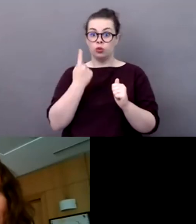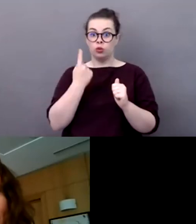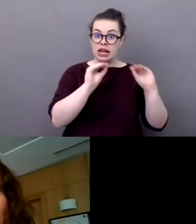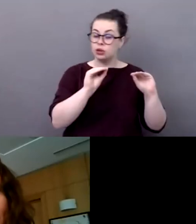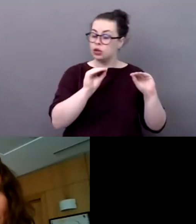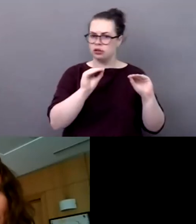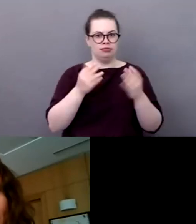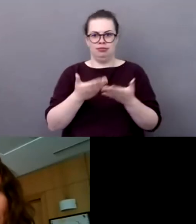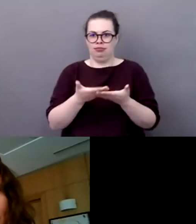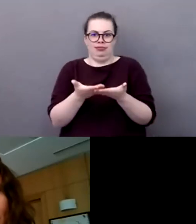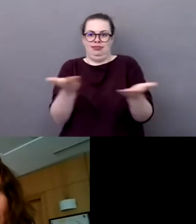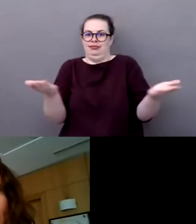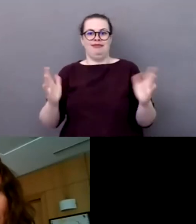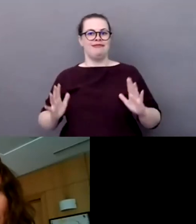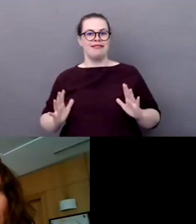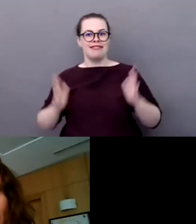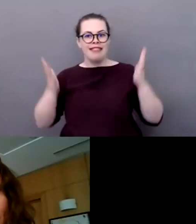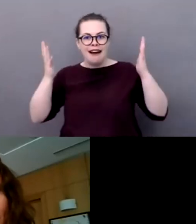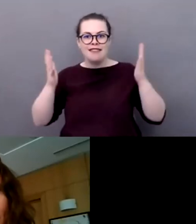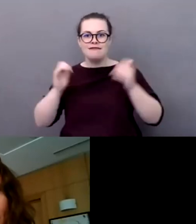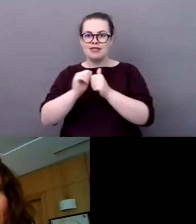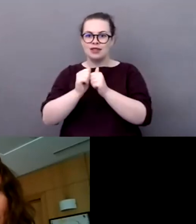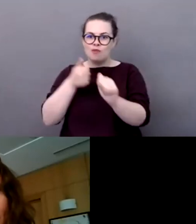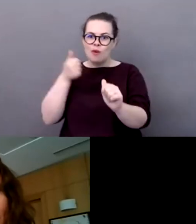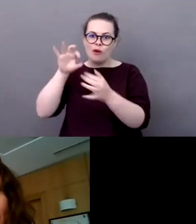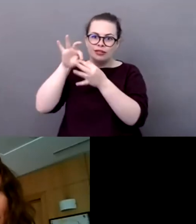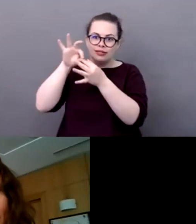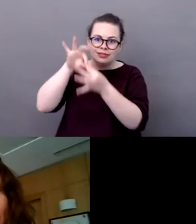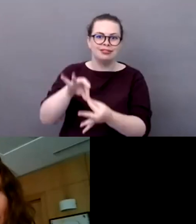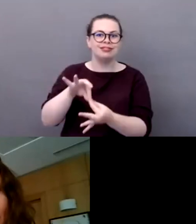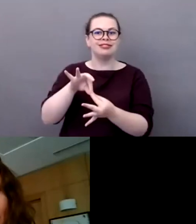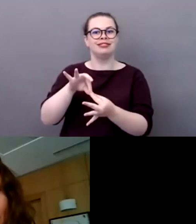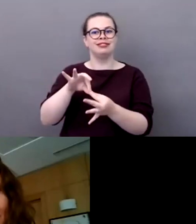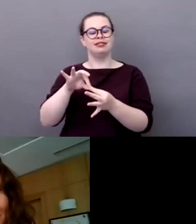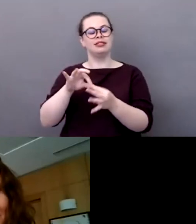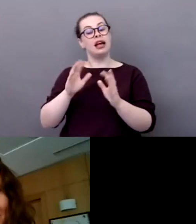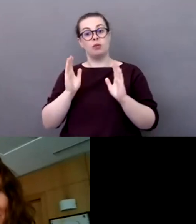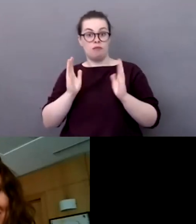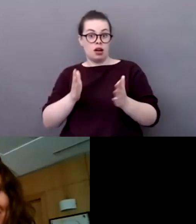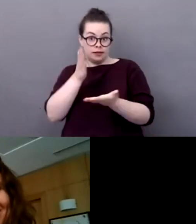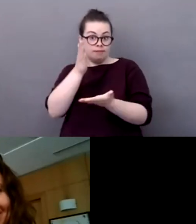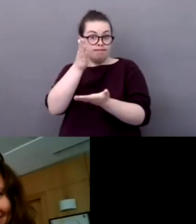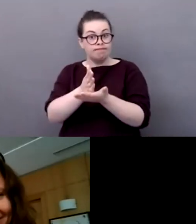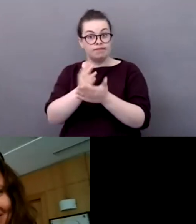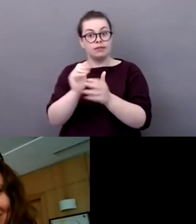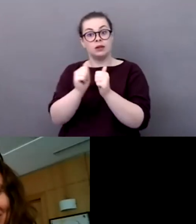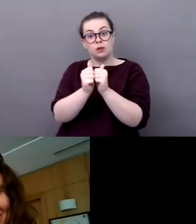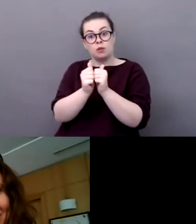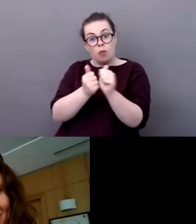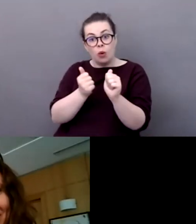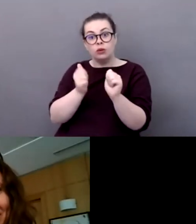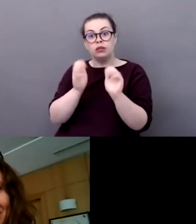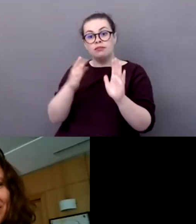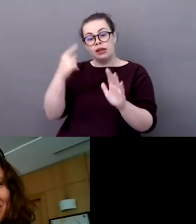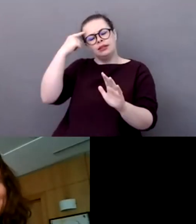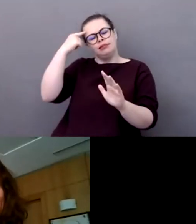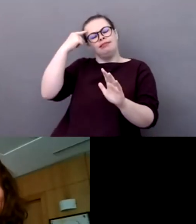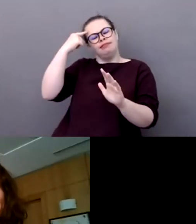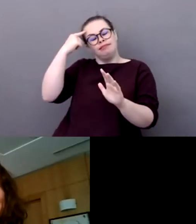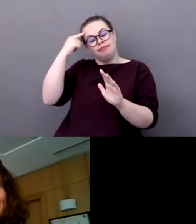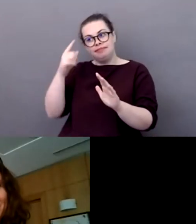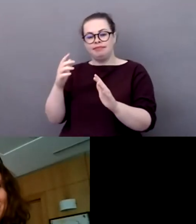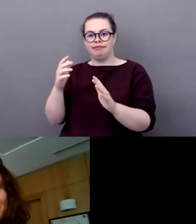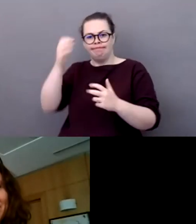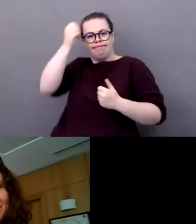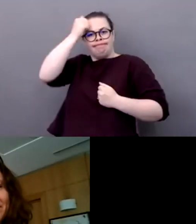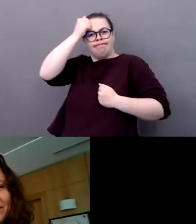et une vraie prise de conscience de ce besoin de prendre soin de la nature qui nous entoure. Merci beaucoup Madame la Ministre. Très belle journée à vous. Merci d